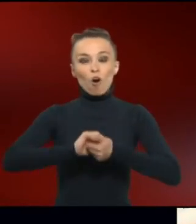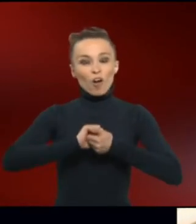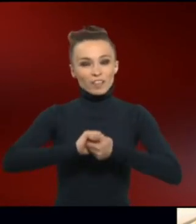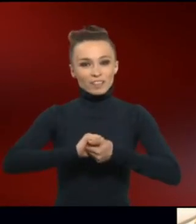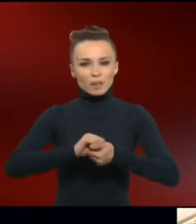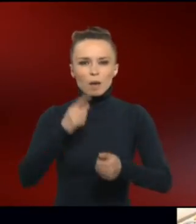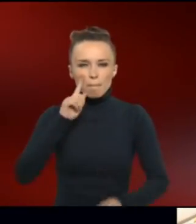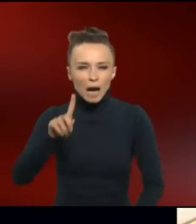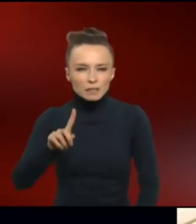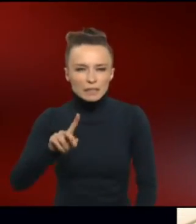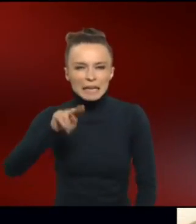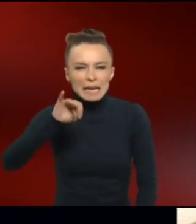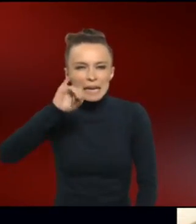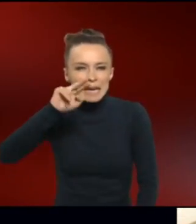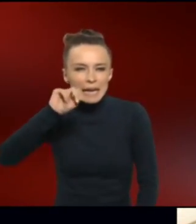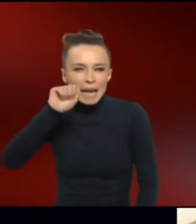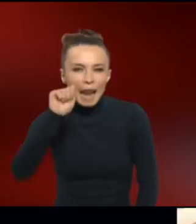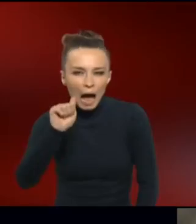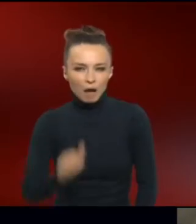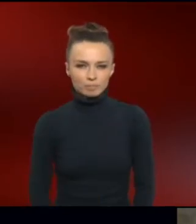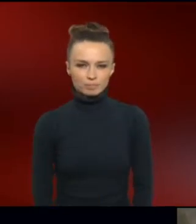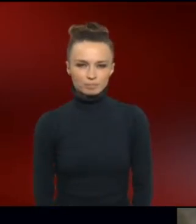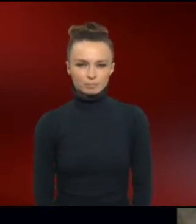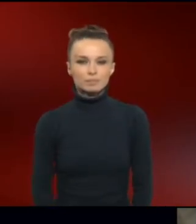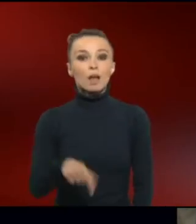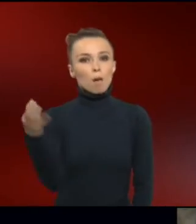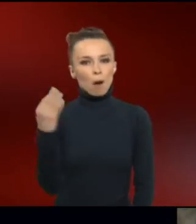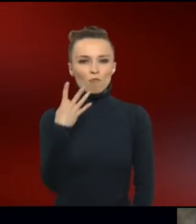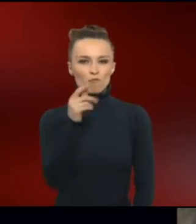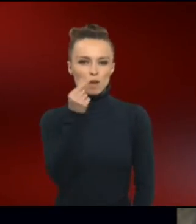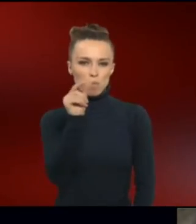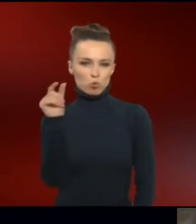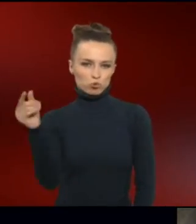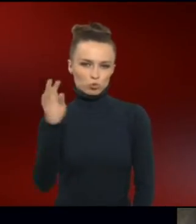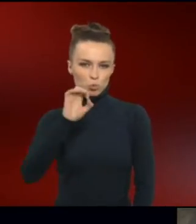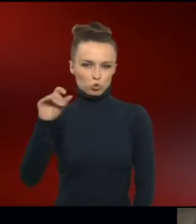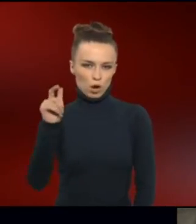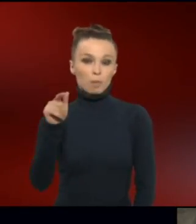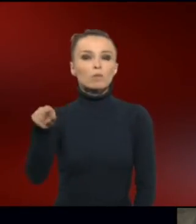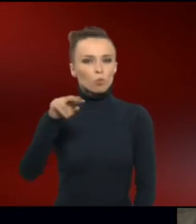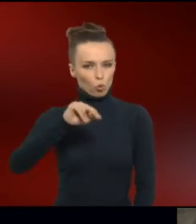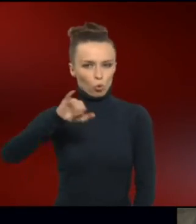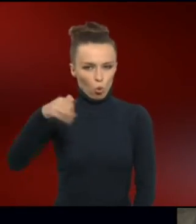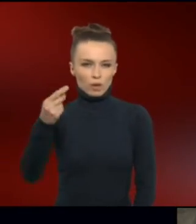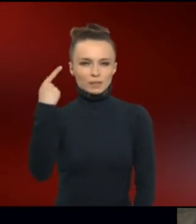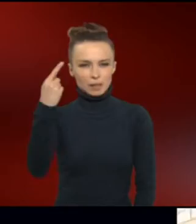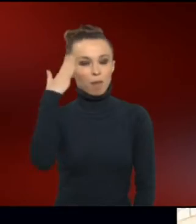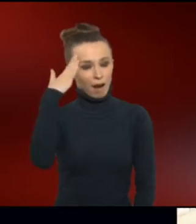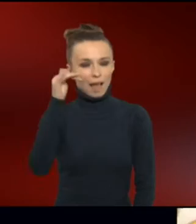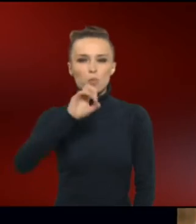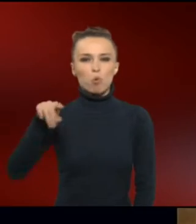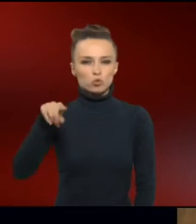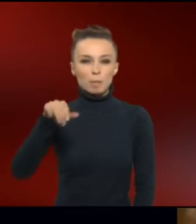guck mal her, die heißt Nina. Dafür braucht er vier Buchstaben. Jonas kennt diese Buchstaben. Eine Freundin heißt Nina.